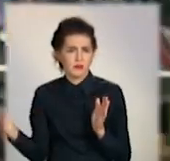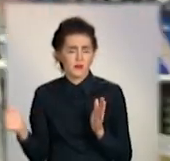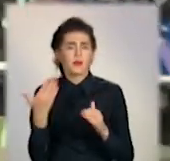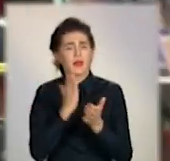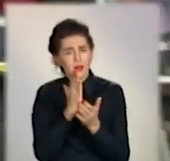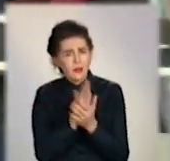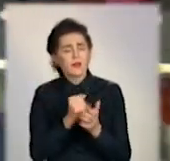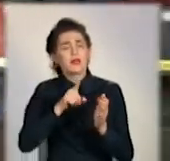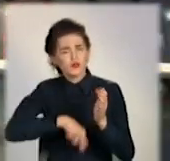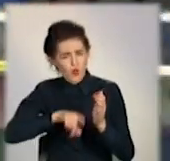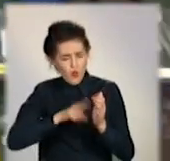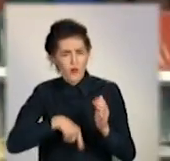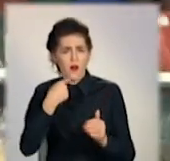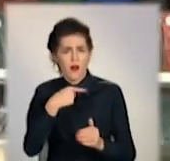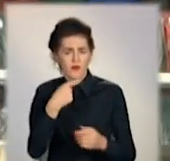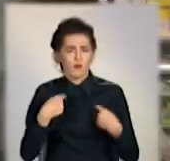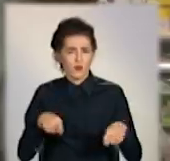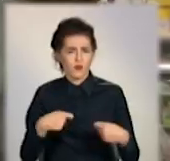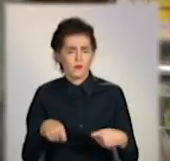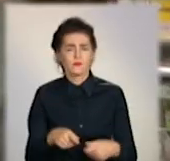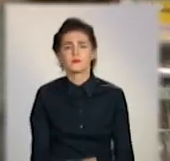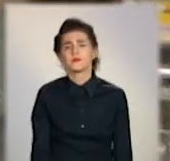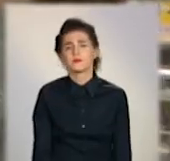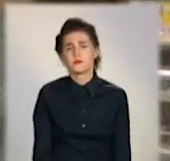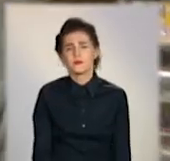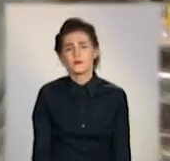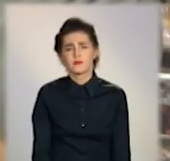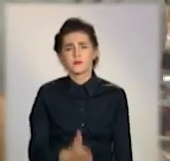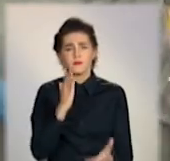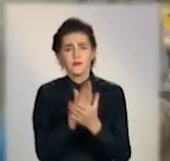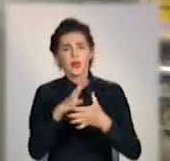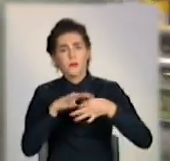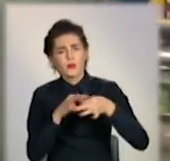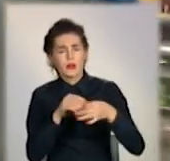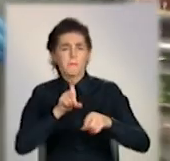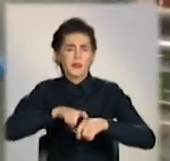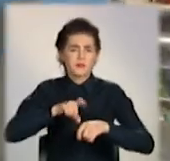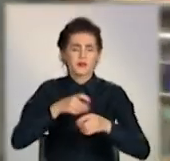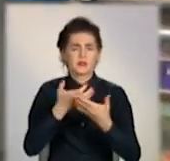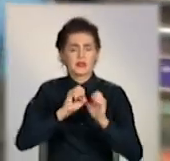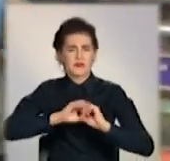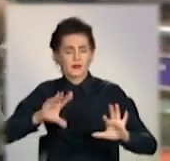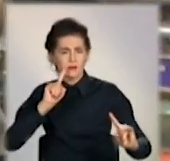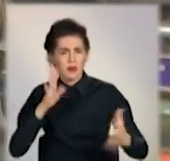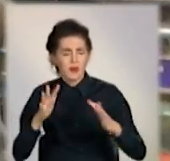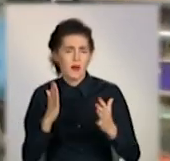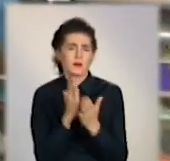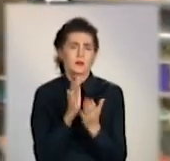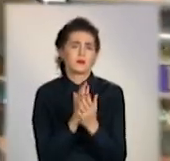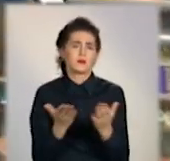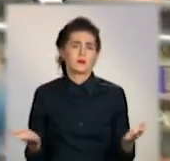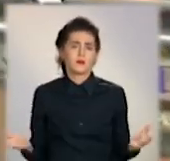Їй дешевші варіанти, підказують продавці. Є прямо ціли брілки з пластика, зроблені світоотражаючий елемент, є